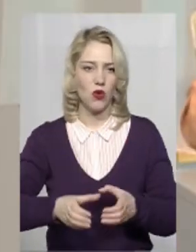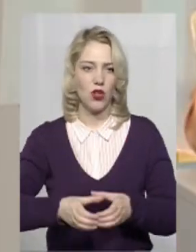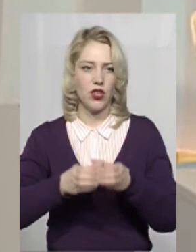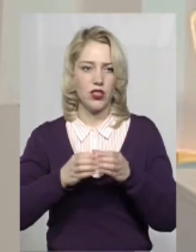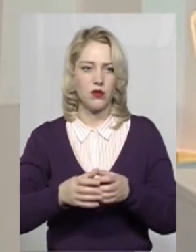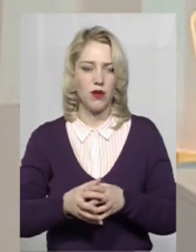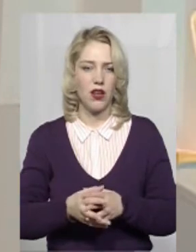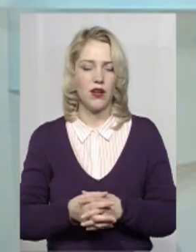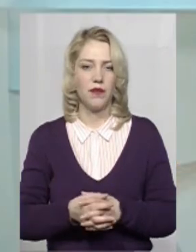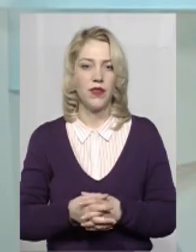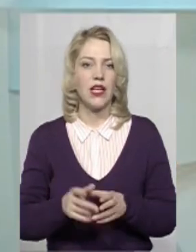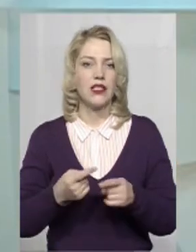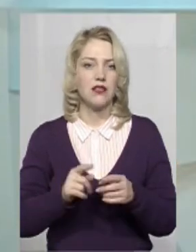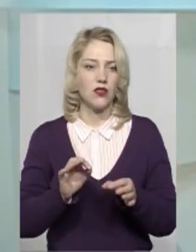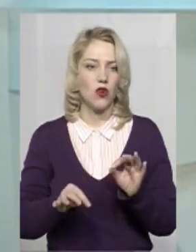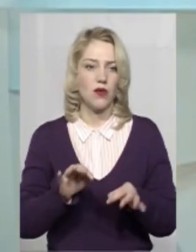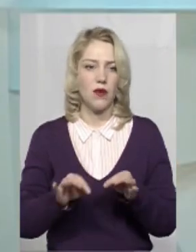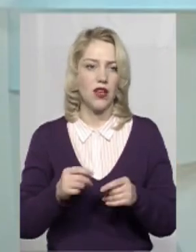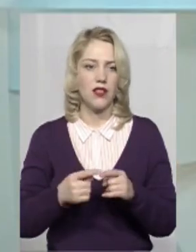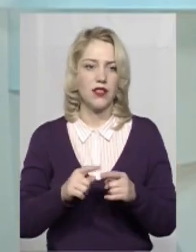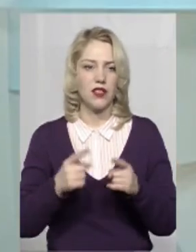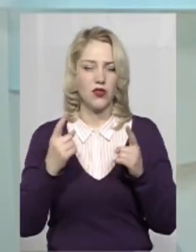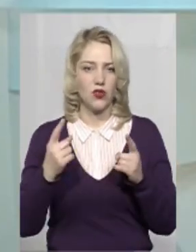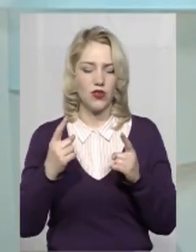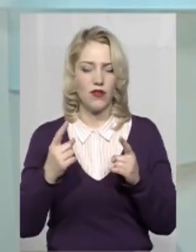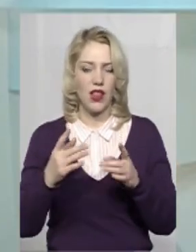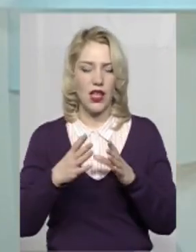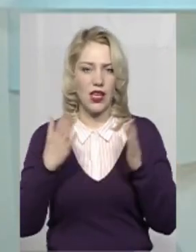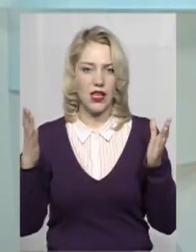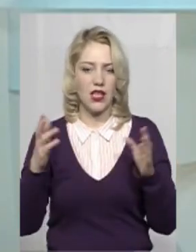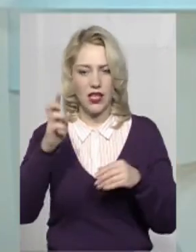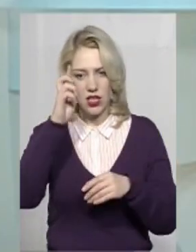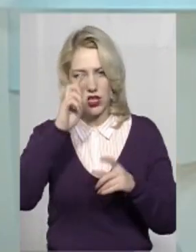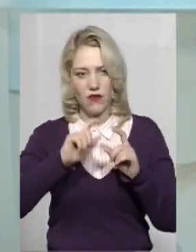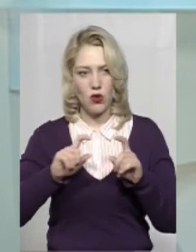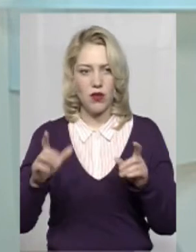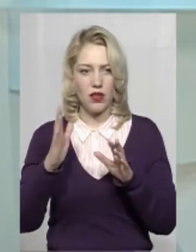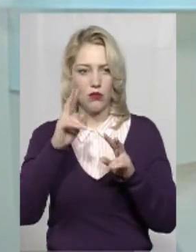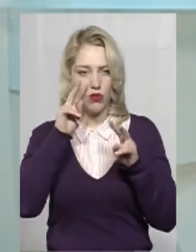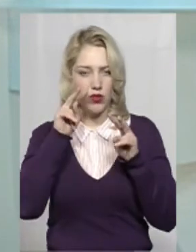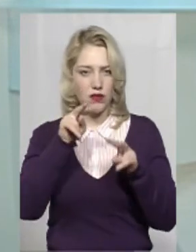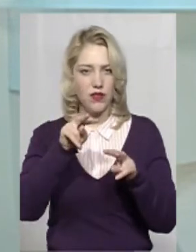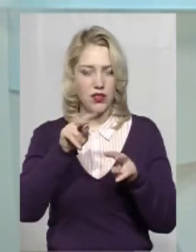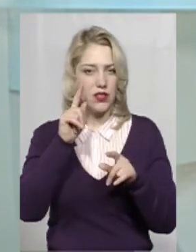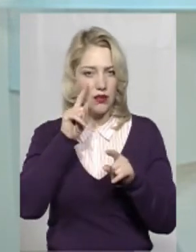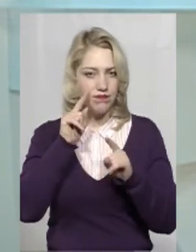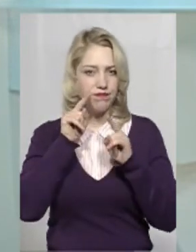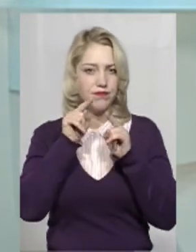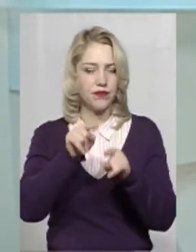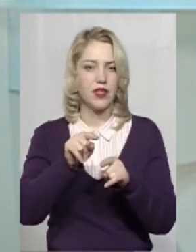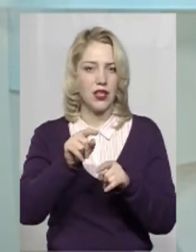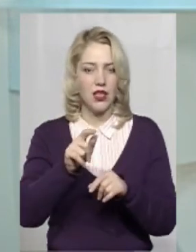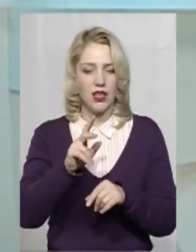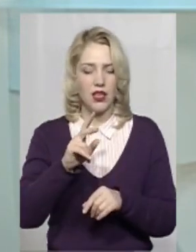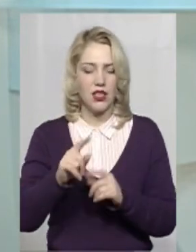я вас запитую. Це якби нормально, це дуже великий державний об'єкт, за яким будуть дивитися і дивитися, як через